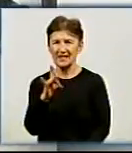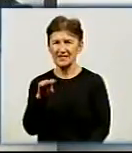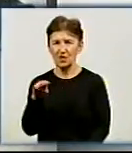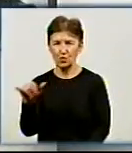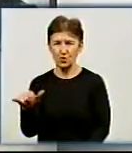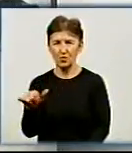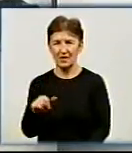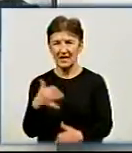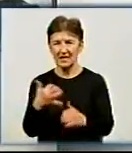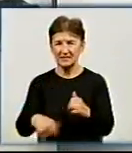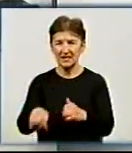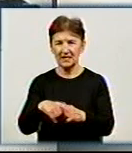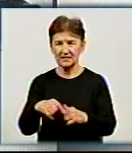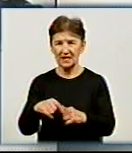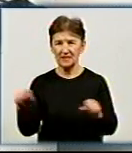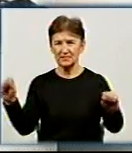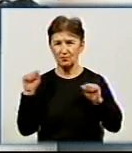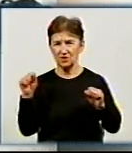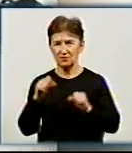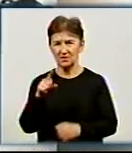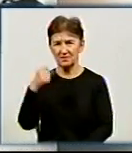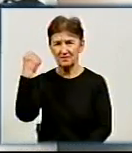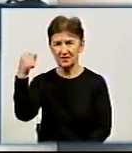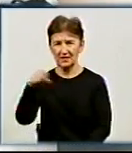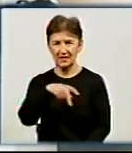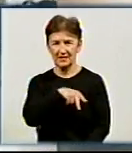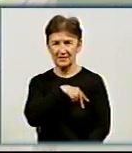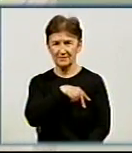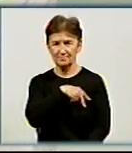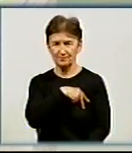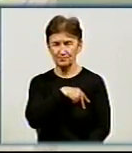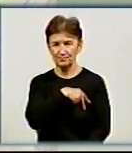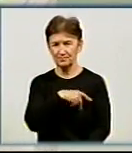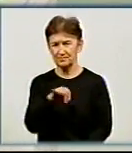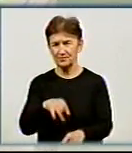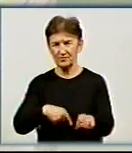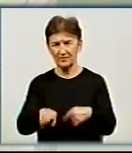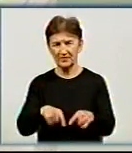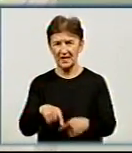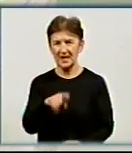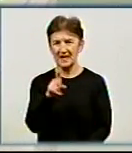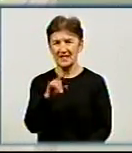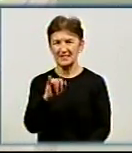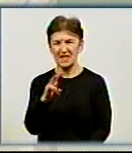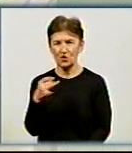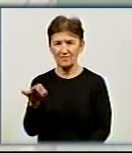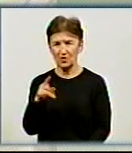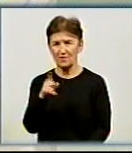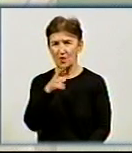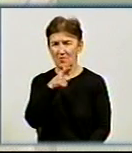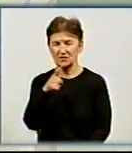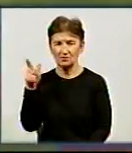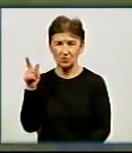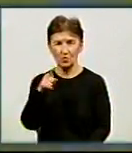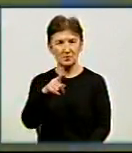Серед спортсменів з інвалідністю відзначили переможців та призерів Деволімпійських ігор і футболіста Євгена Зінов'єва. У позаминулому році